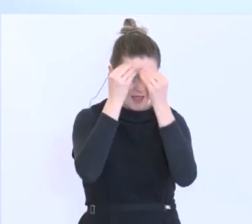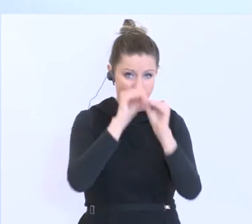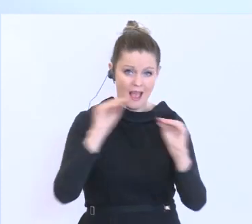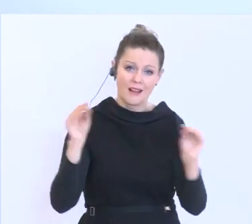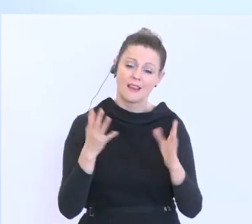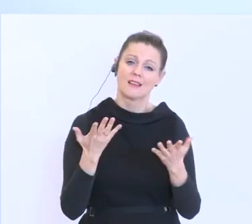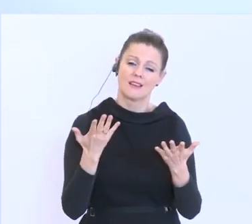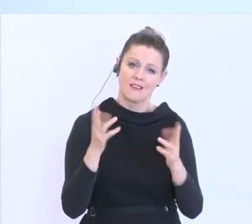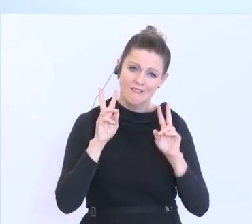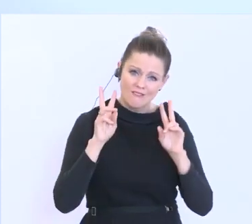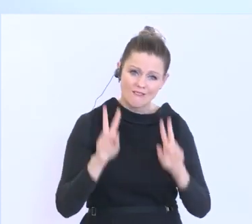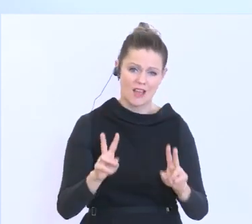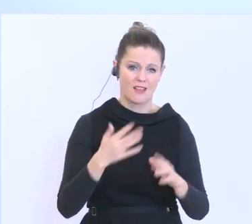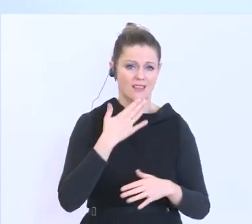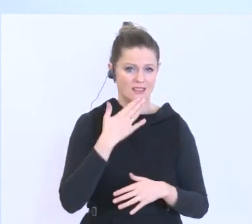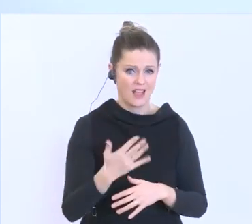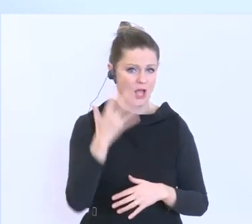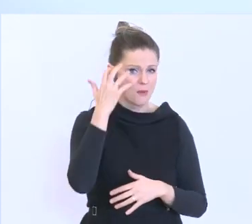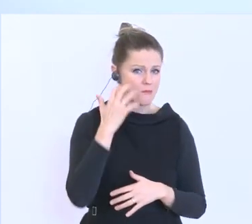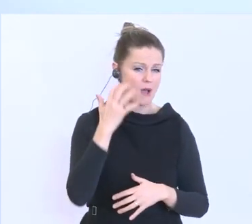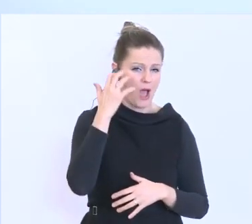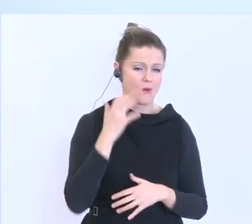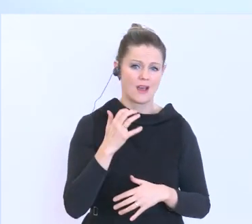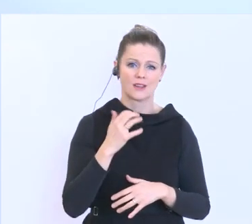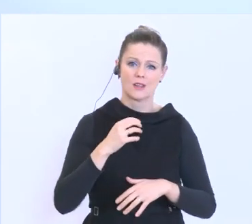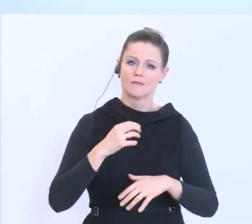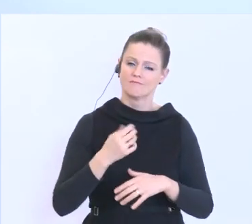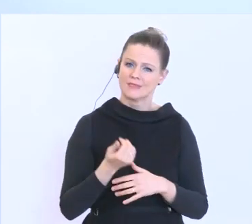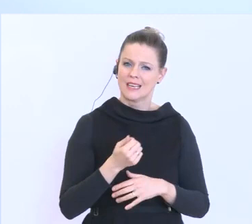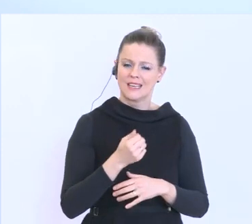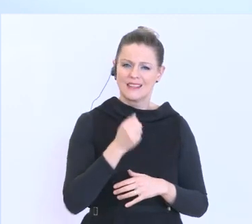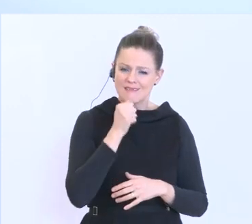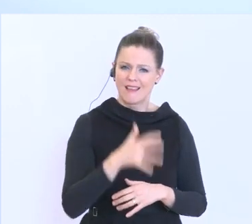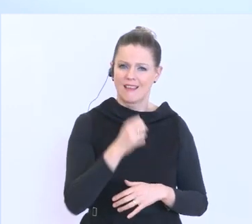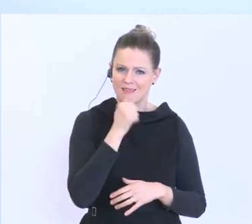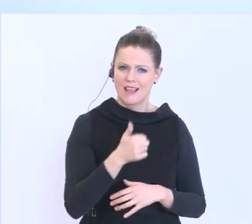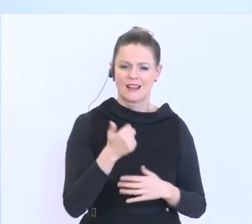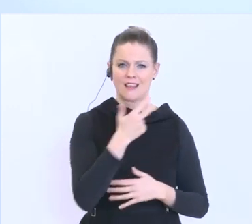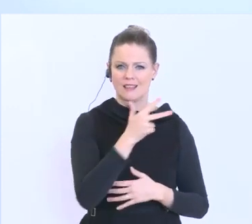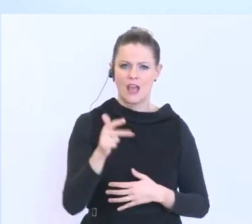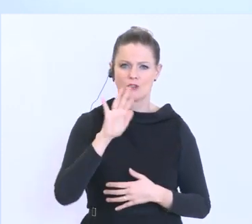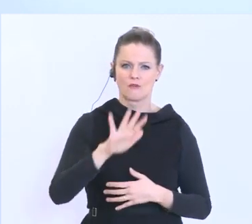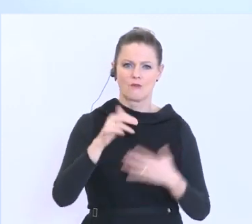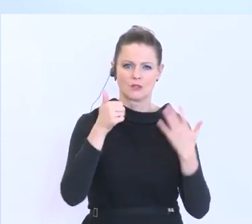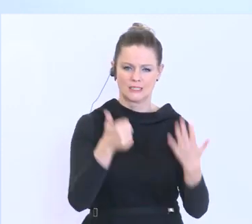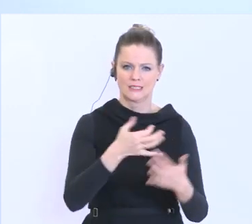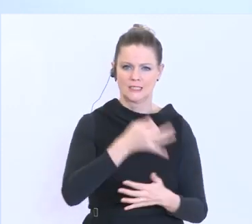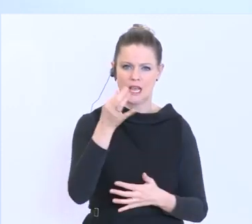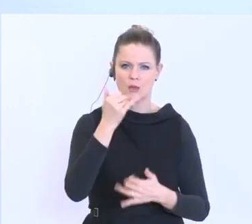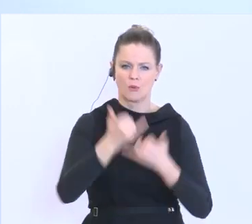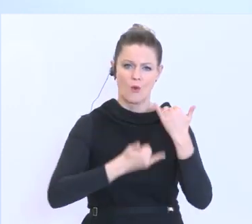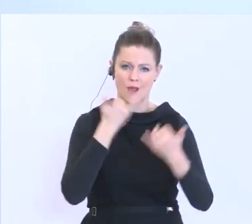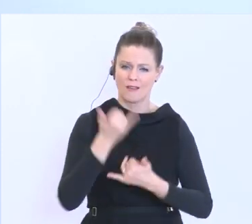Danke an unsere Bäuerinnen und Bauern, die uns 365 Tage im Jahr flächendeckend mit hervorragenden Lebensmitteln